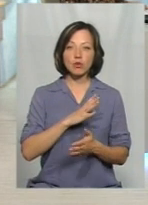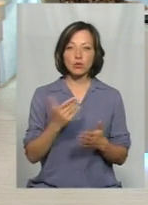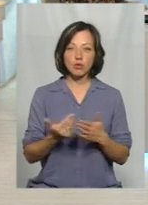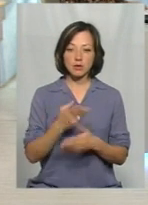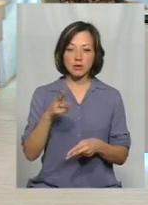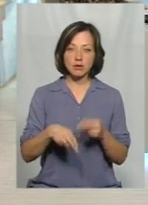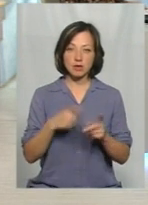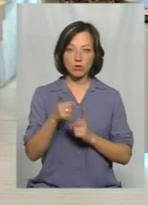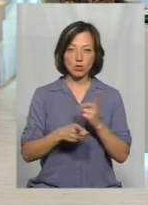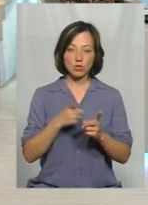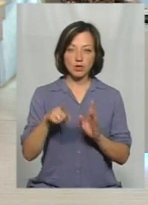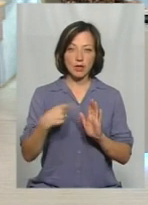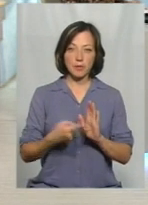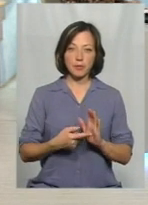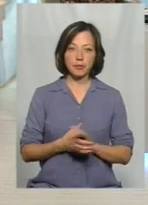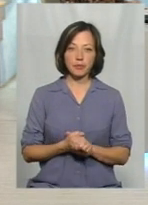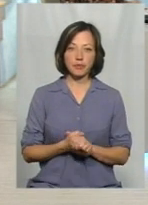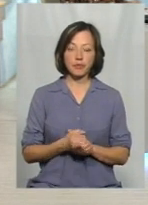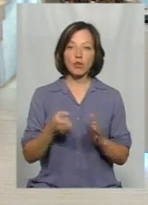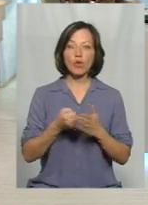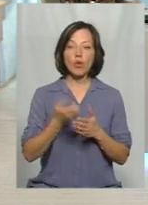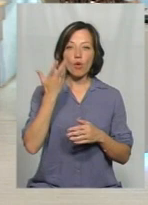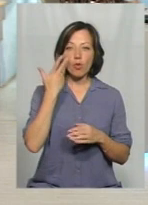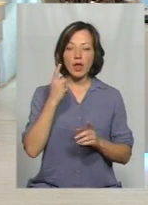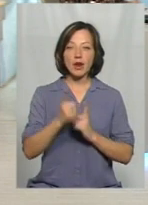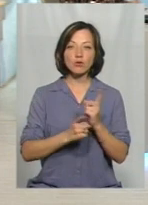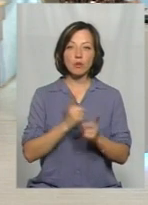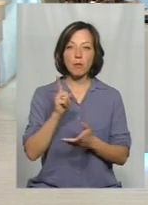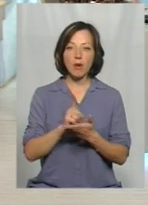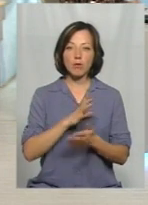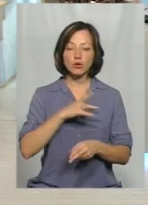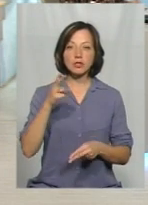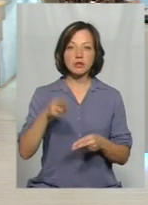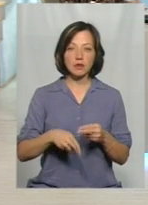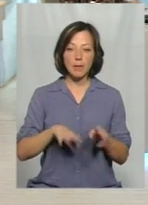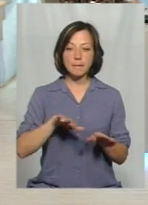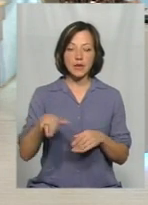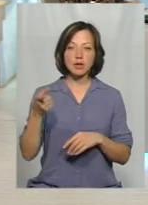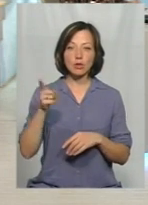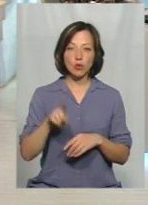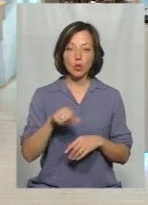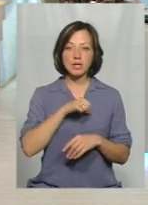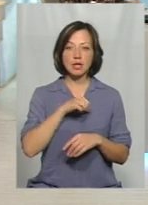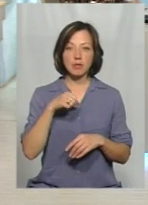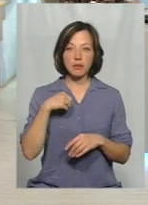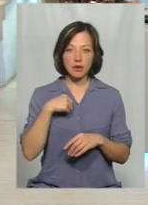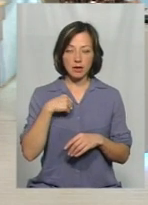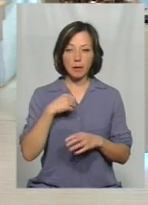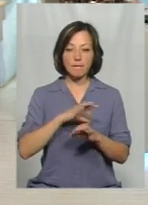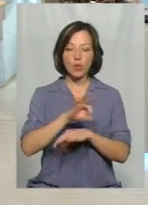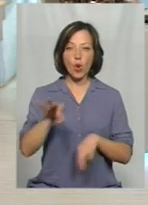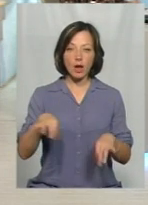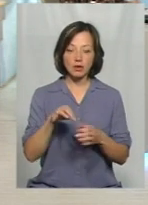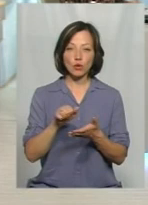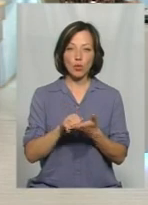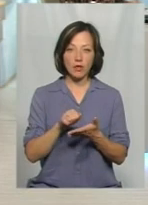завершена реконструкція? Доколи? Реконструкція має бути завершена після того, як самі проектна